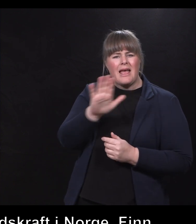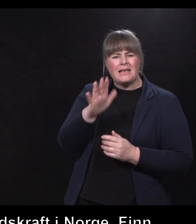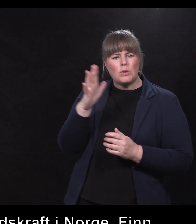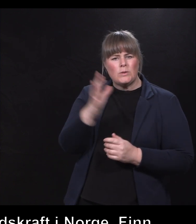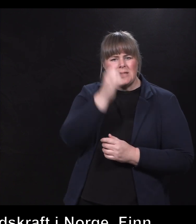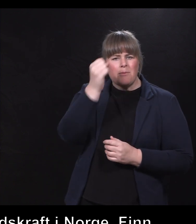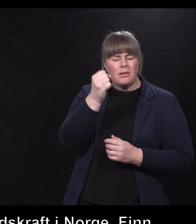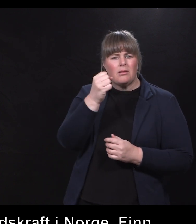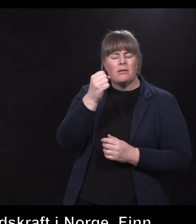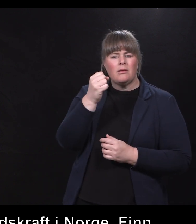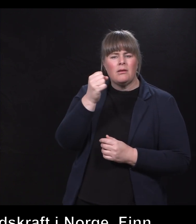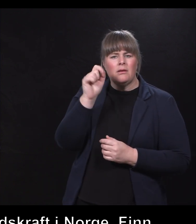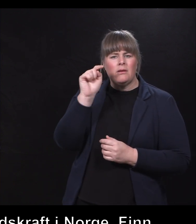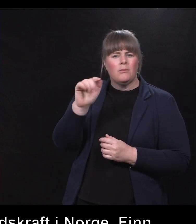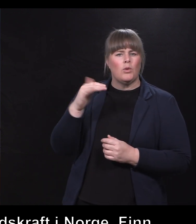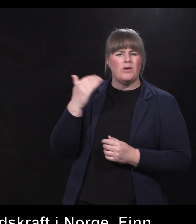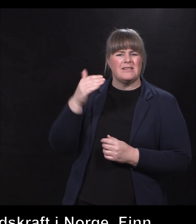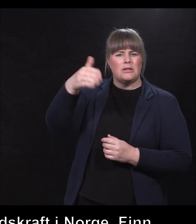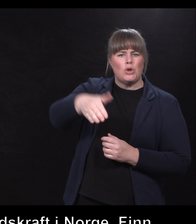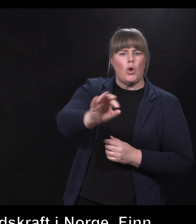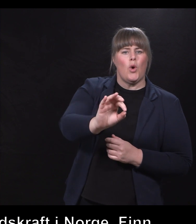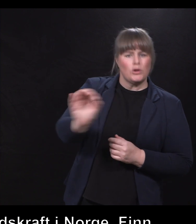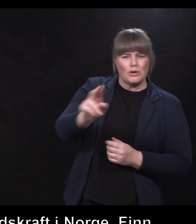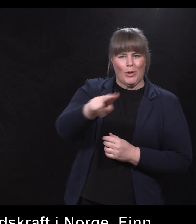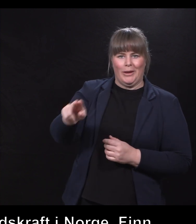Universitetet Sør-Øst-Norge,